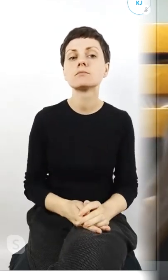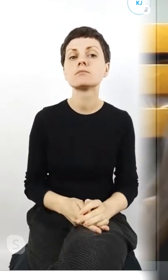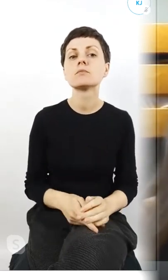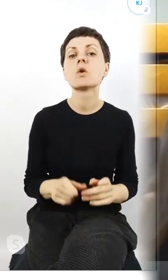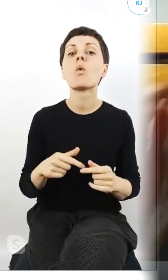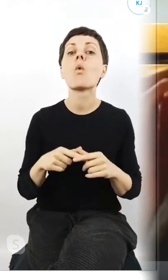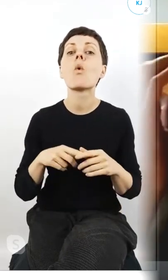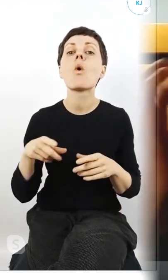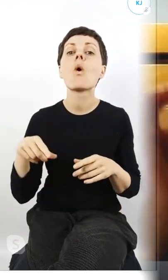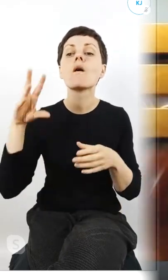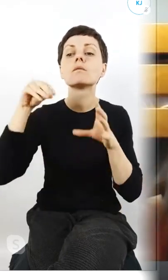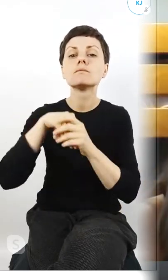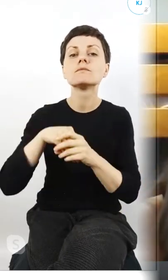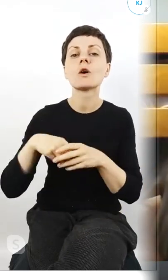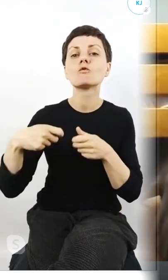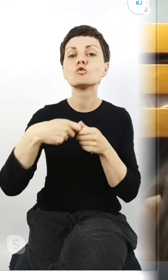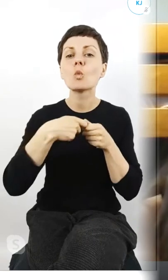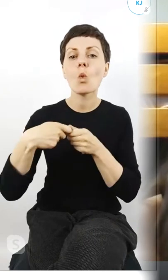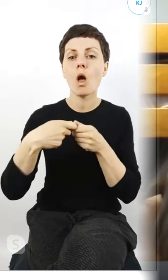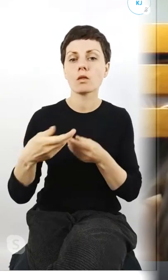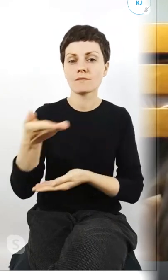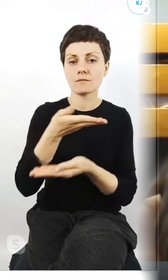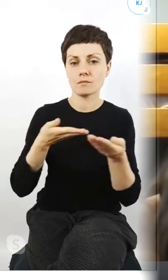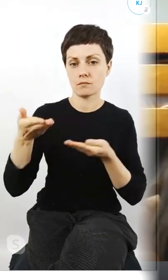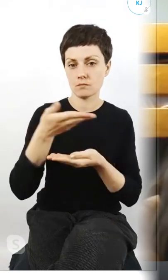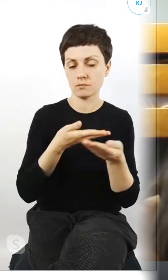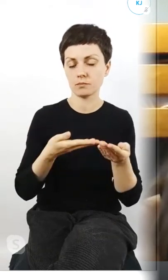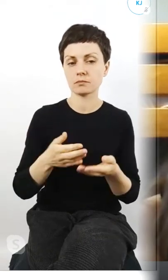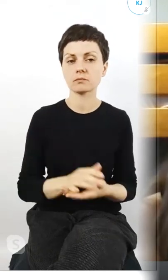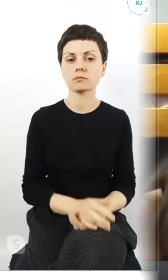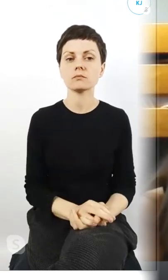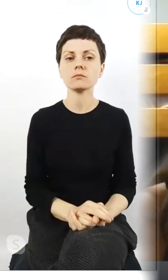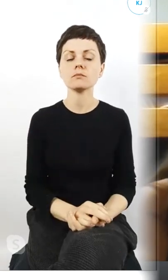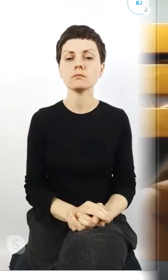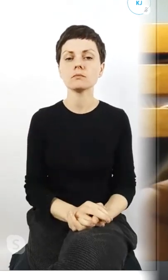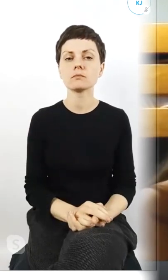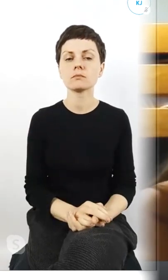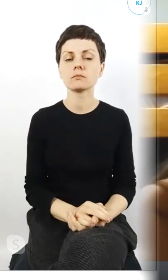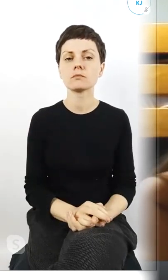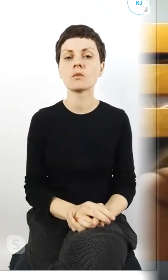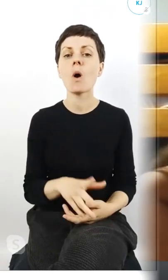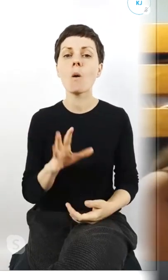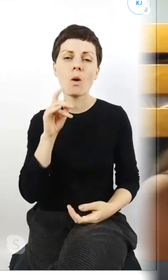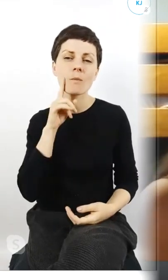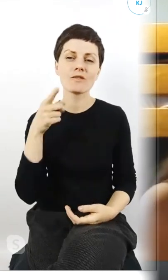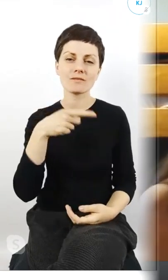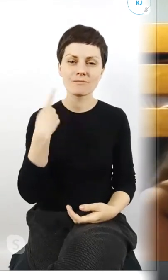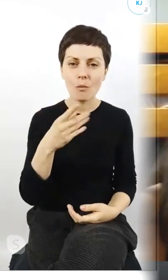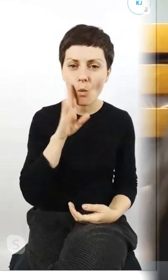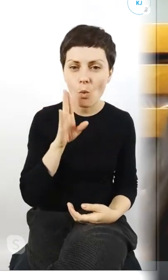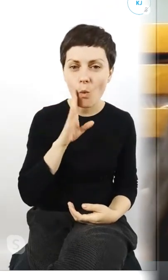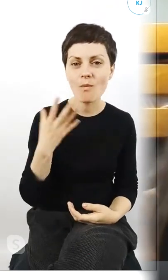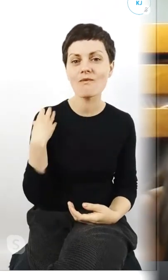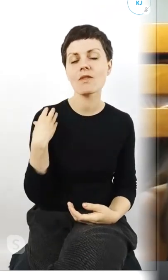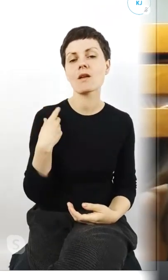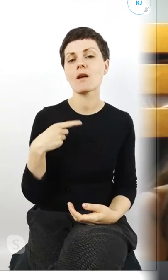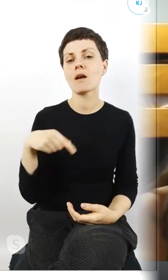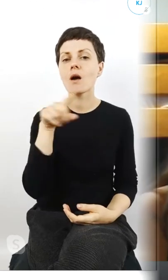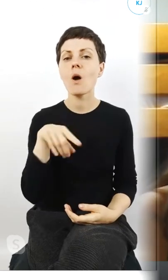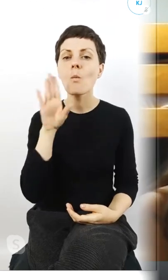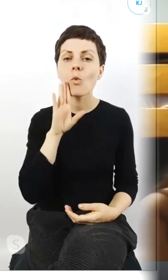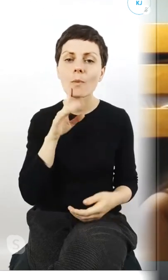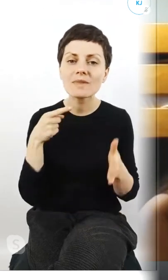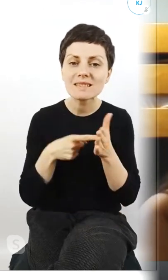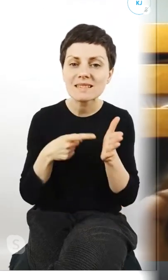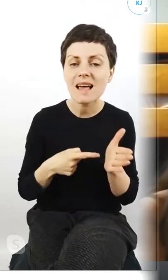wspólnotach, grupach, których jesteśmy, bo też jesteśmy wtedy w podobnym wieku, przyświecają nam podobne cele